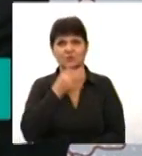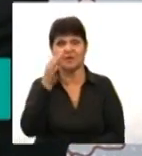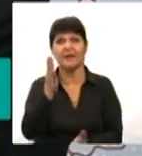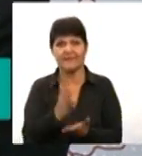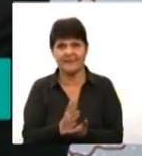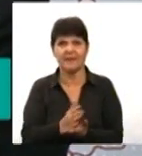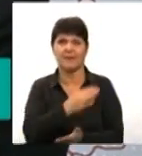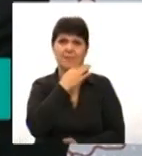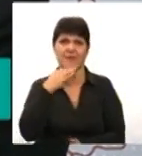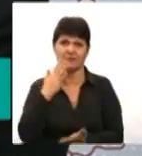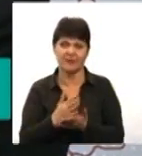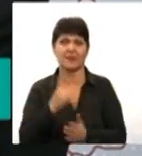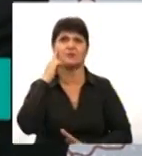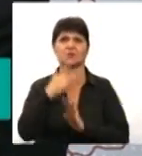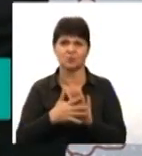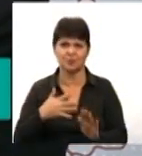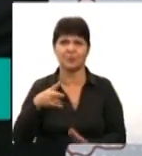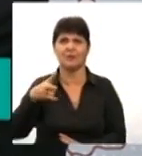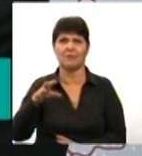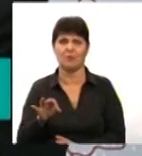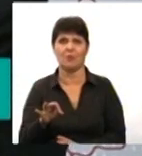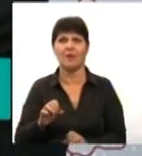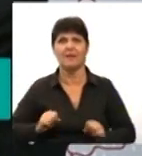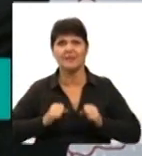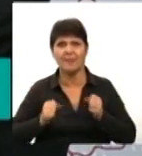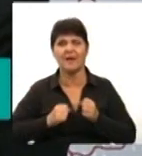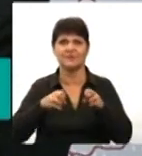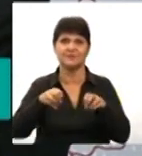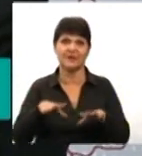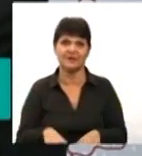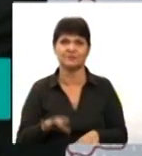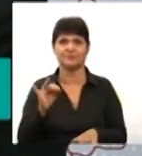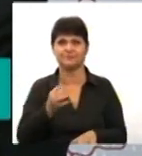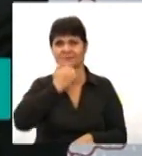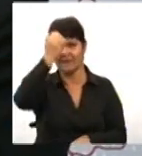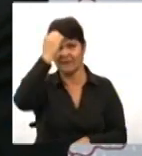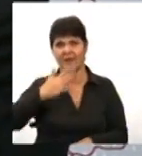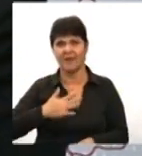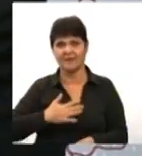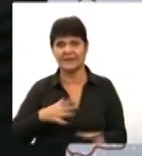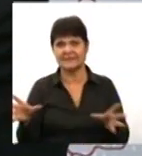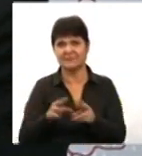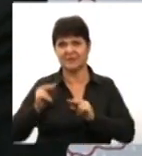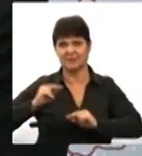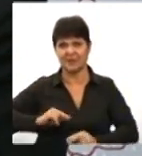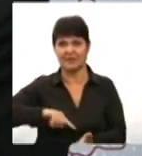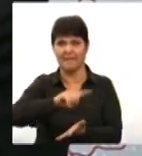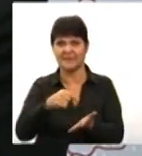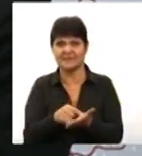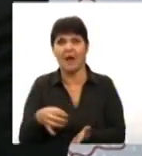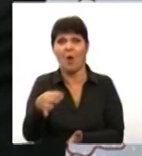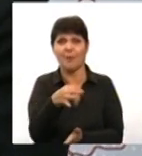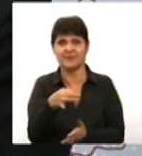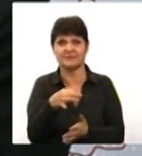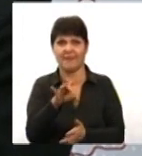їх є багато. Зрозуміла річ, що їх намагаються вирішувати, і завдяки нашій плідній співпраці з міською і з обласною радою, я